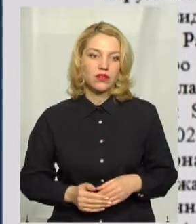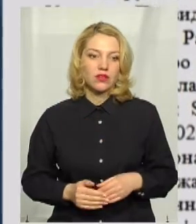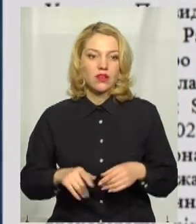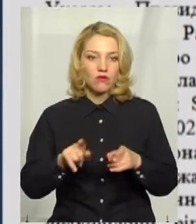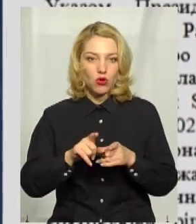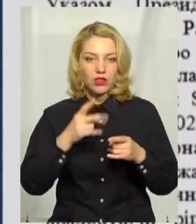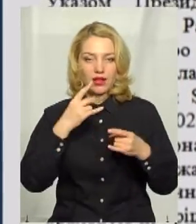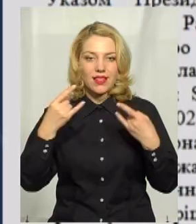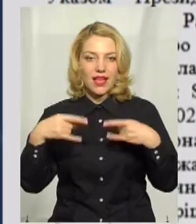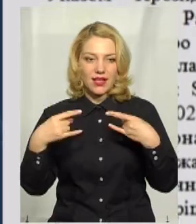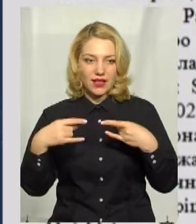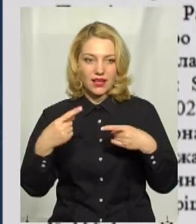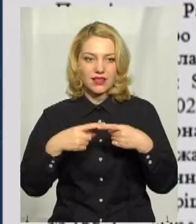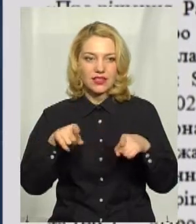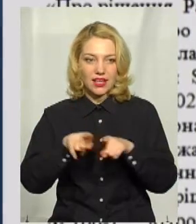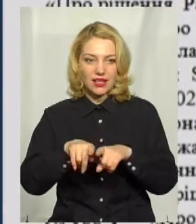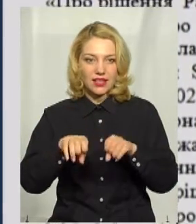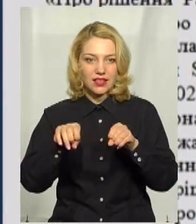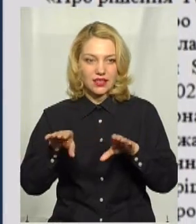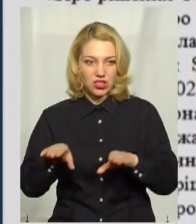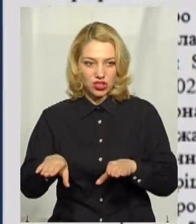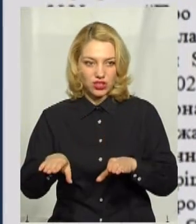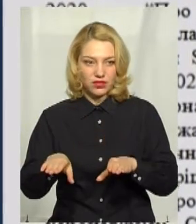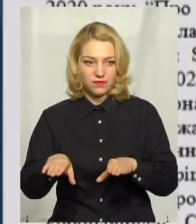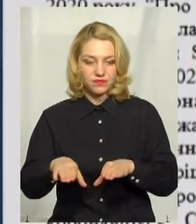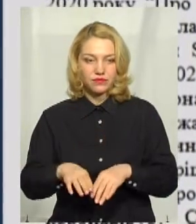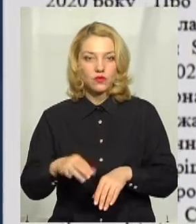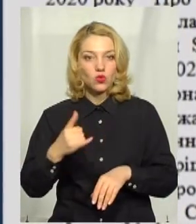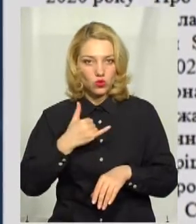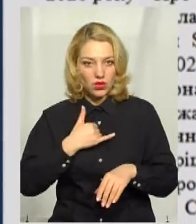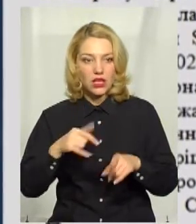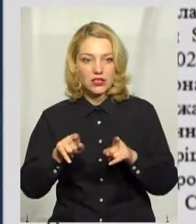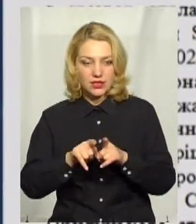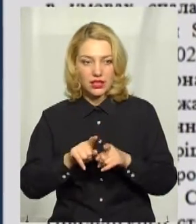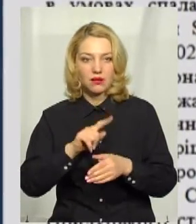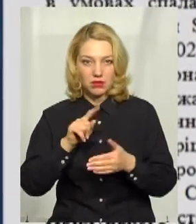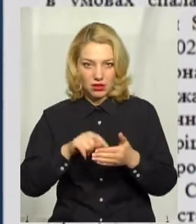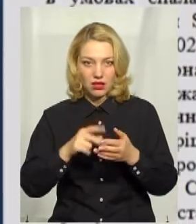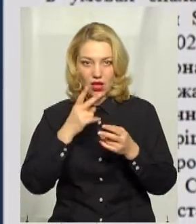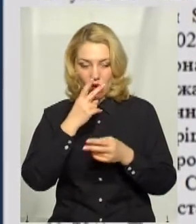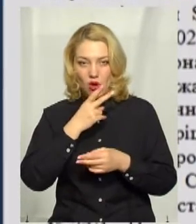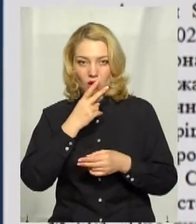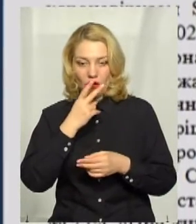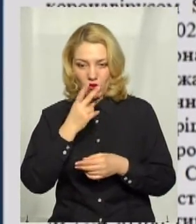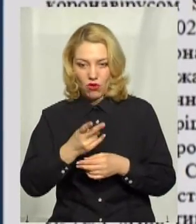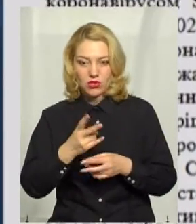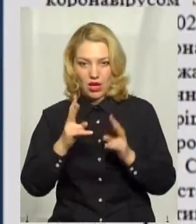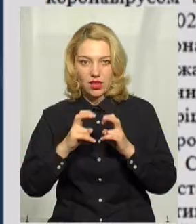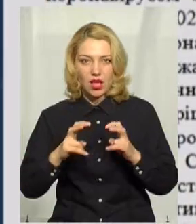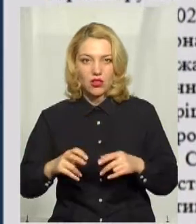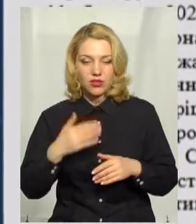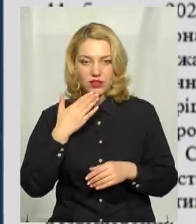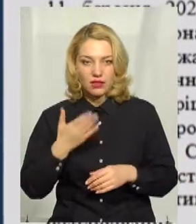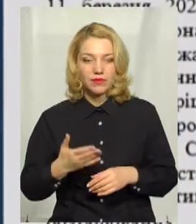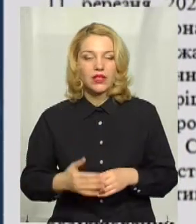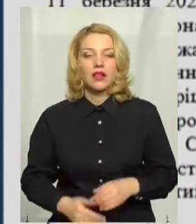От на екранах це рішення. У нас таке питання не розглядалося? Ну, в першу